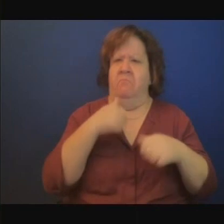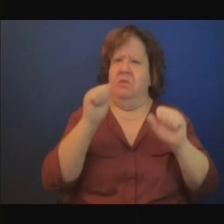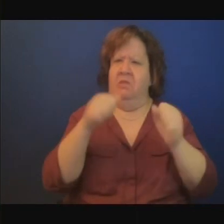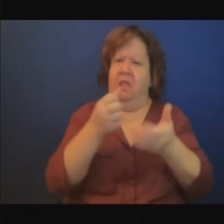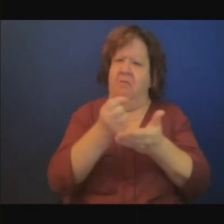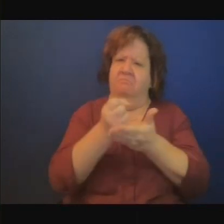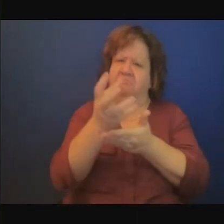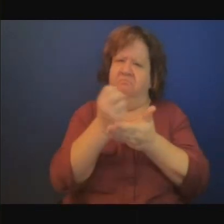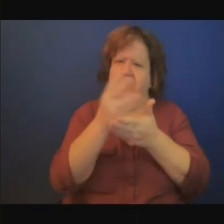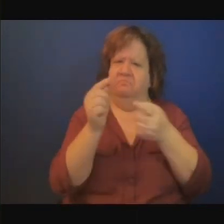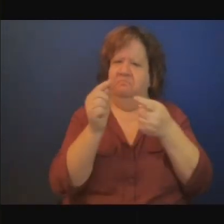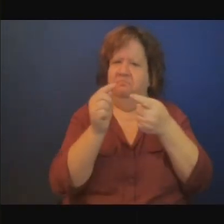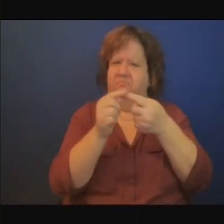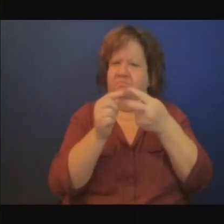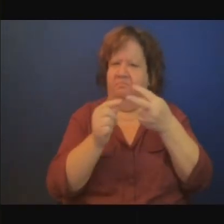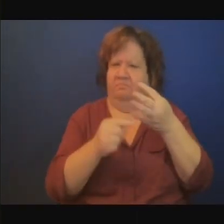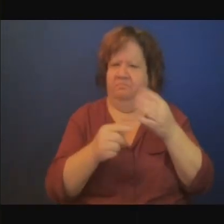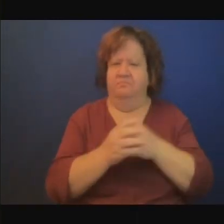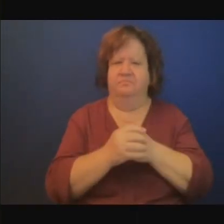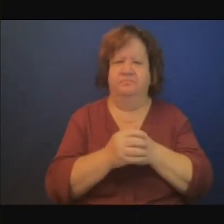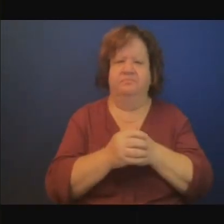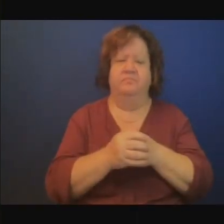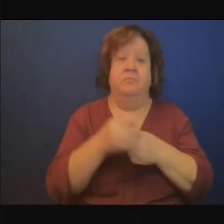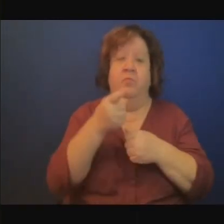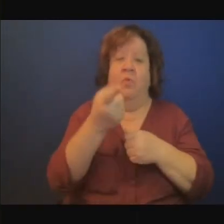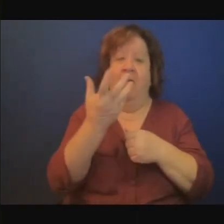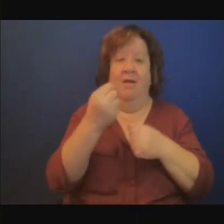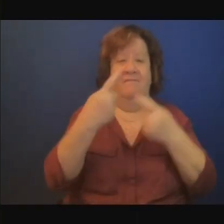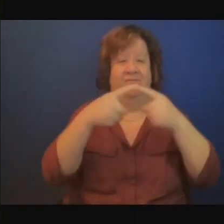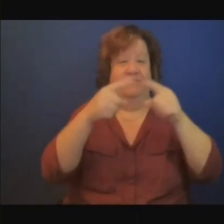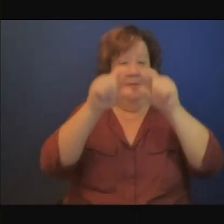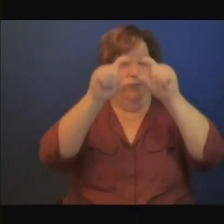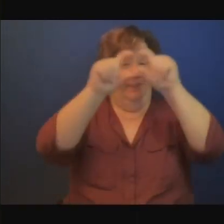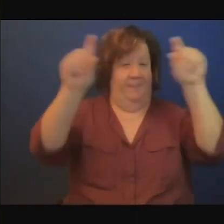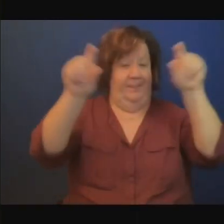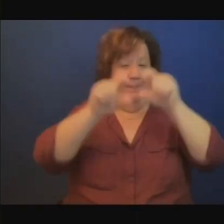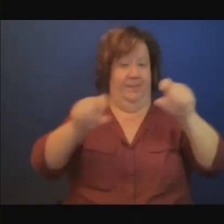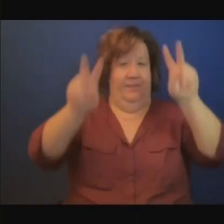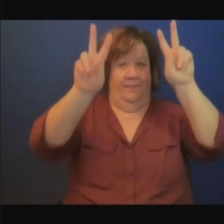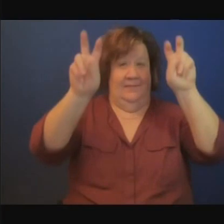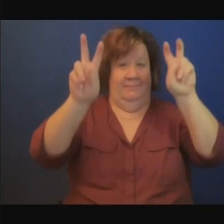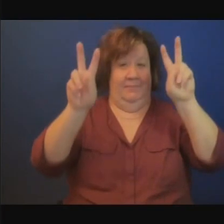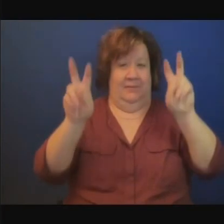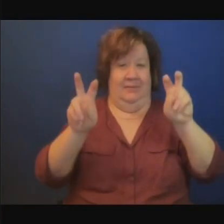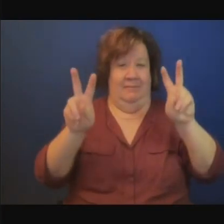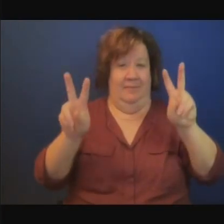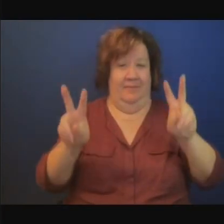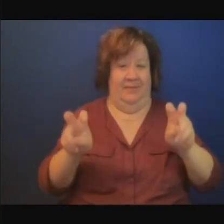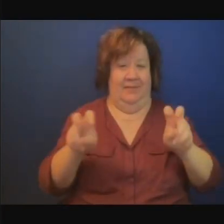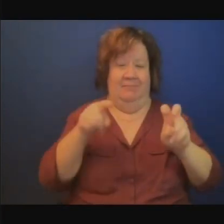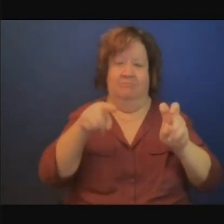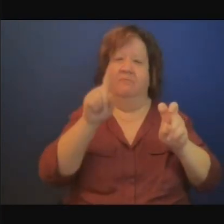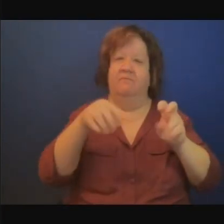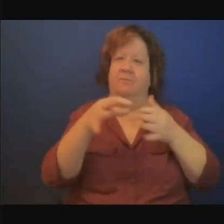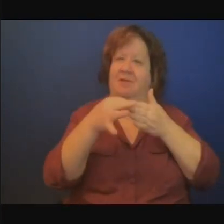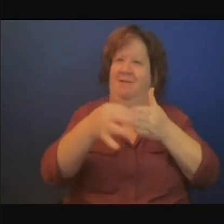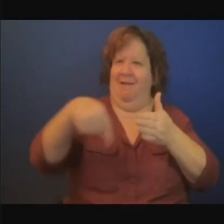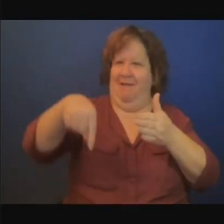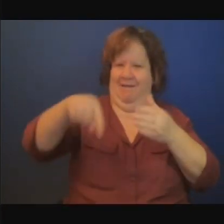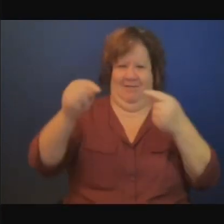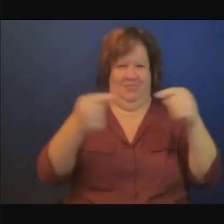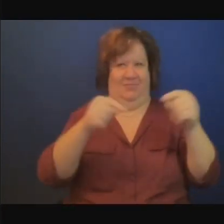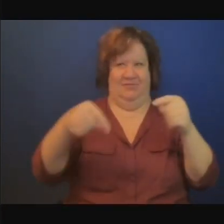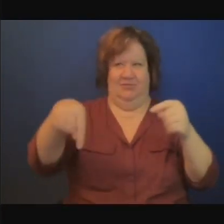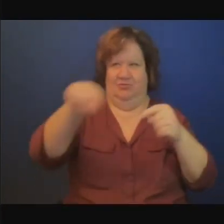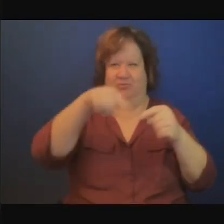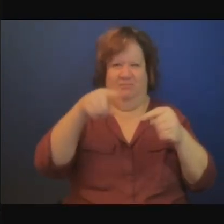Parlons un peu des domaines thématiques que vous avez partagés avec nous pour orienter la conversation, donc